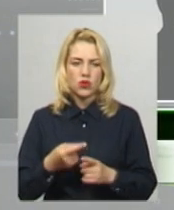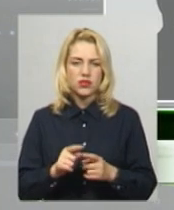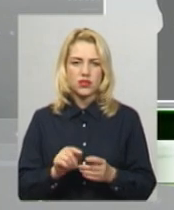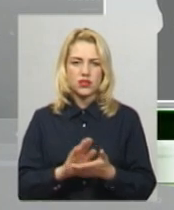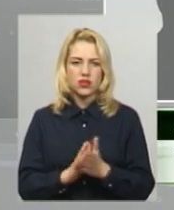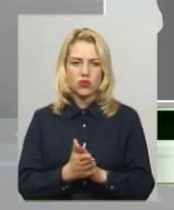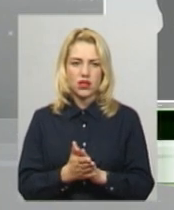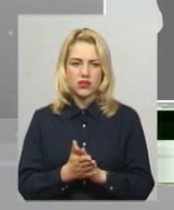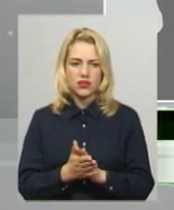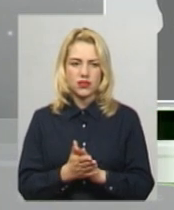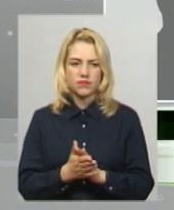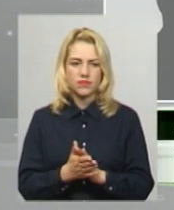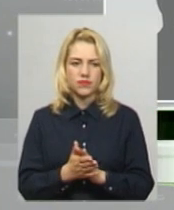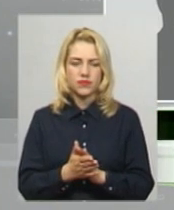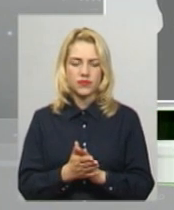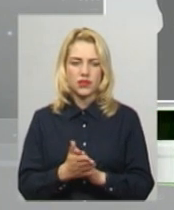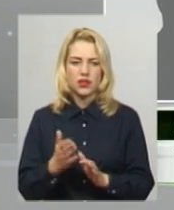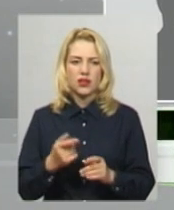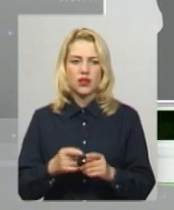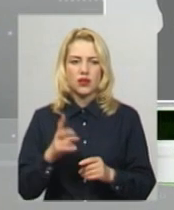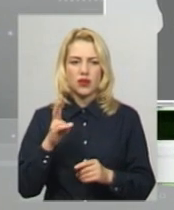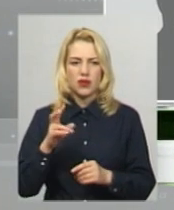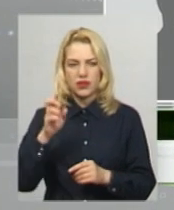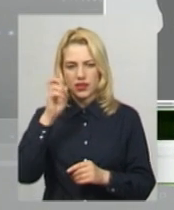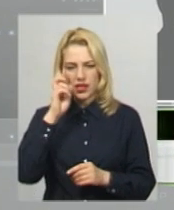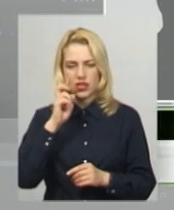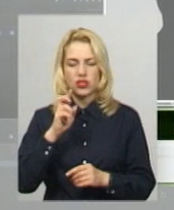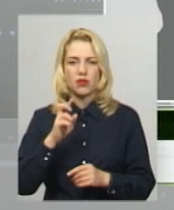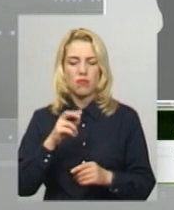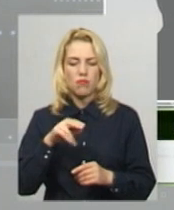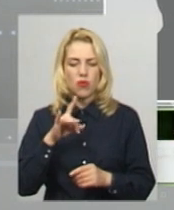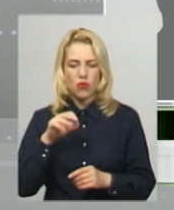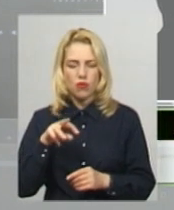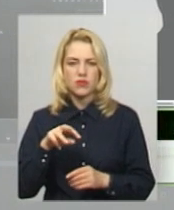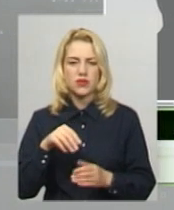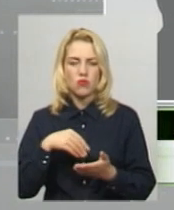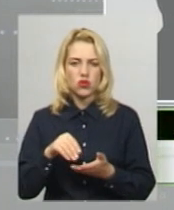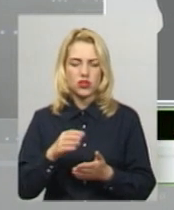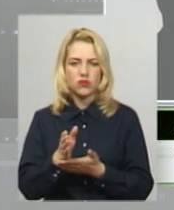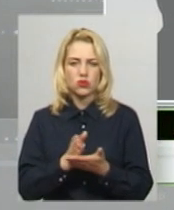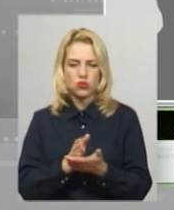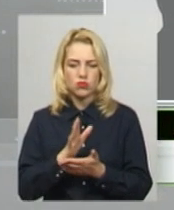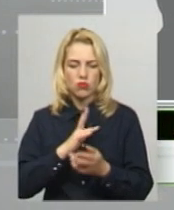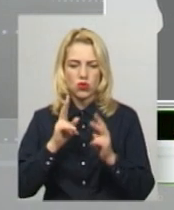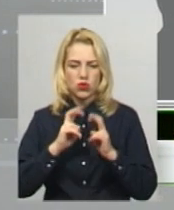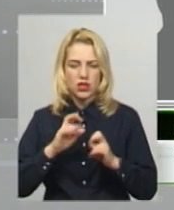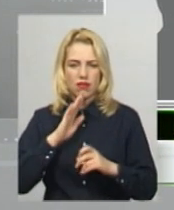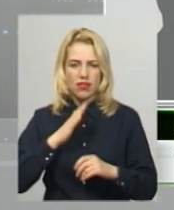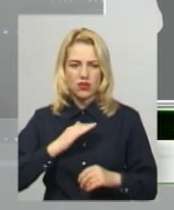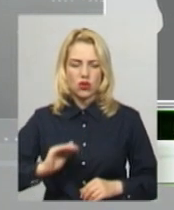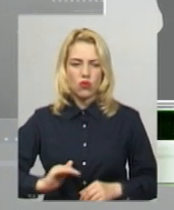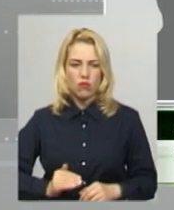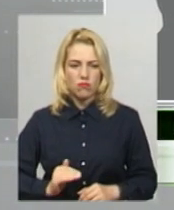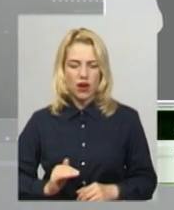ситуації, якраз посівцями Держпродспоживслужби проводилося розслідування, і наша компанія